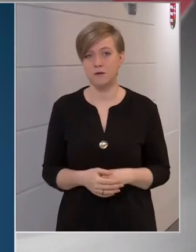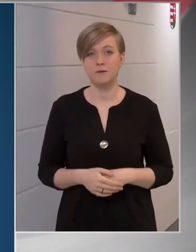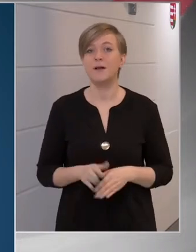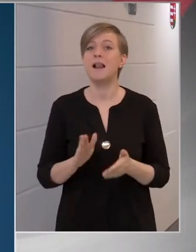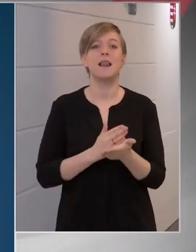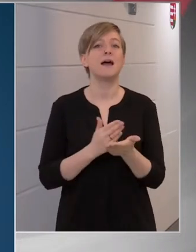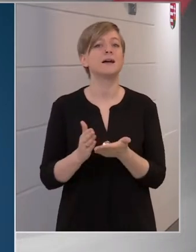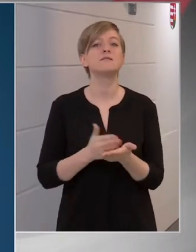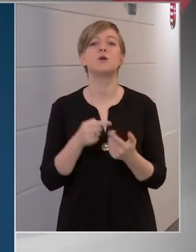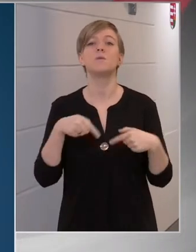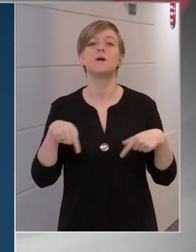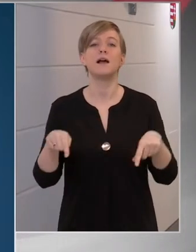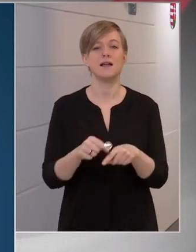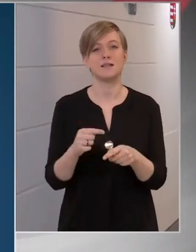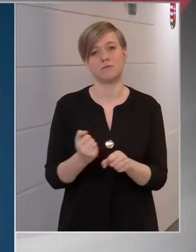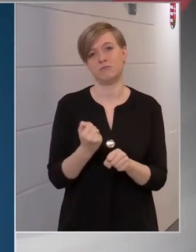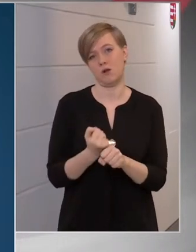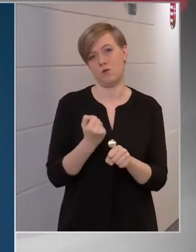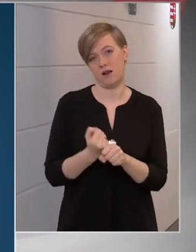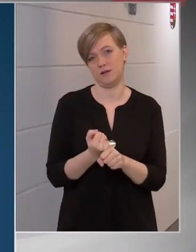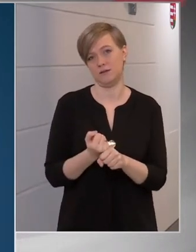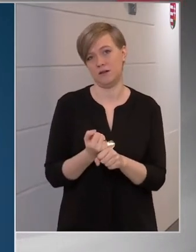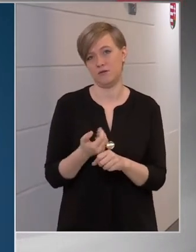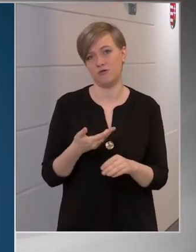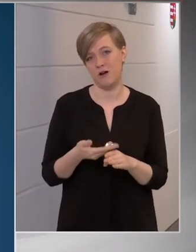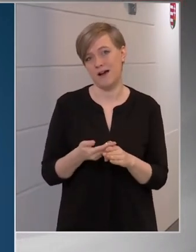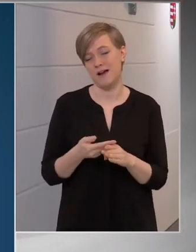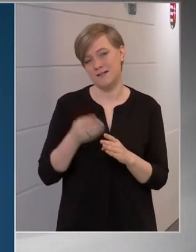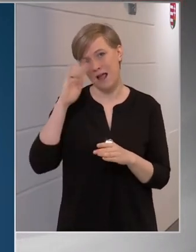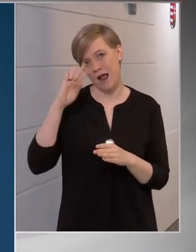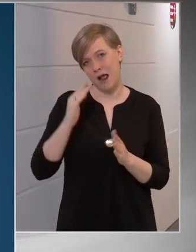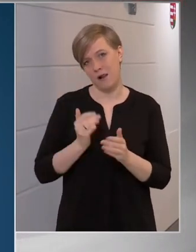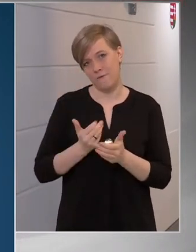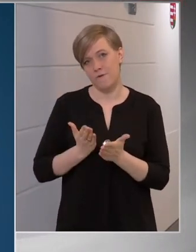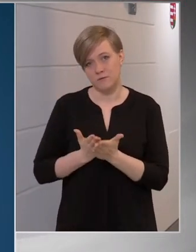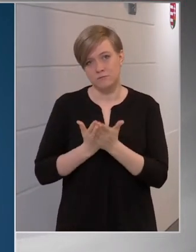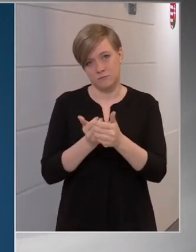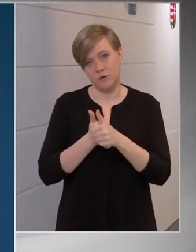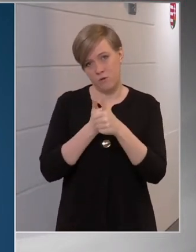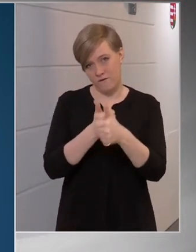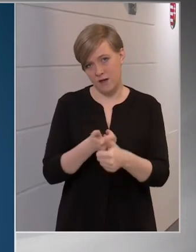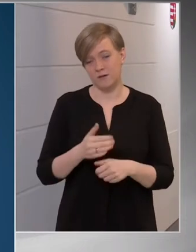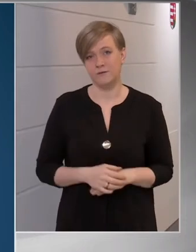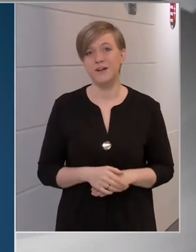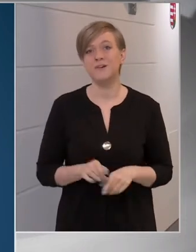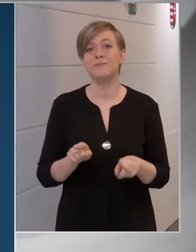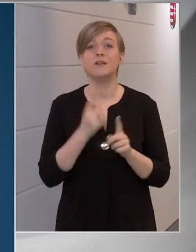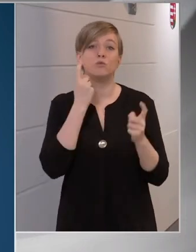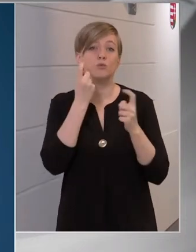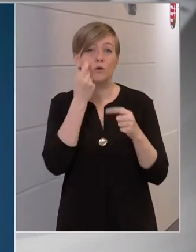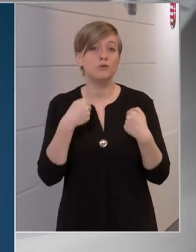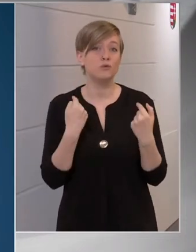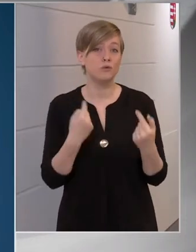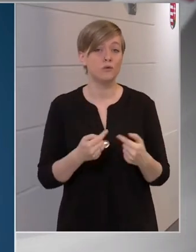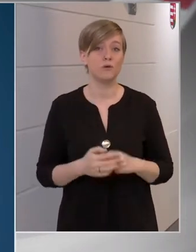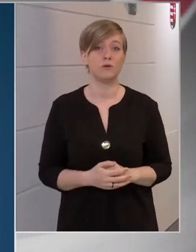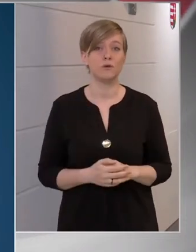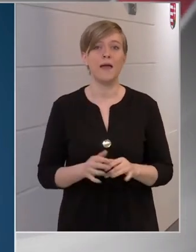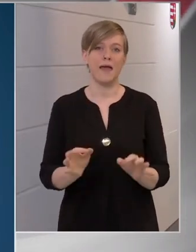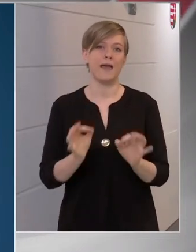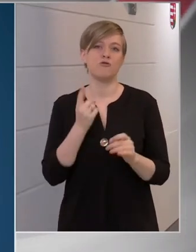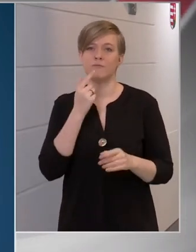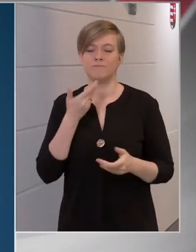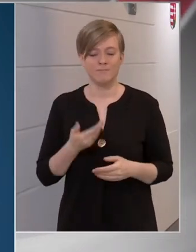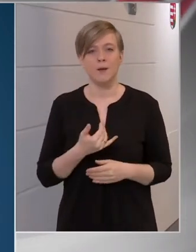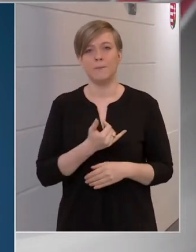legegyszerűbb ezeknek az erőállítása az ezen elvek mentén, és így aztán úgy gondoljuk, hogy az a helyes,